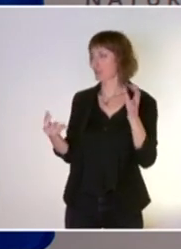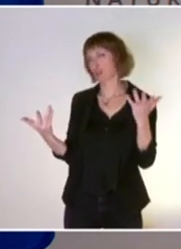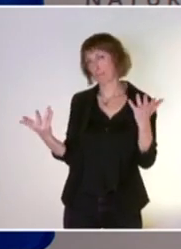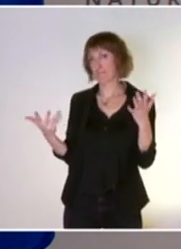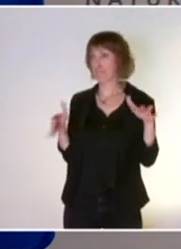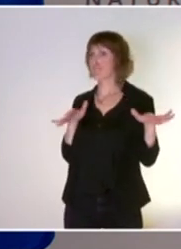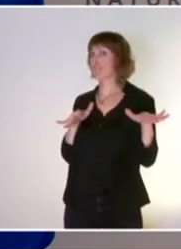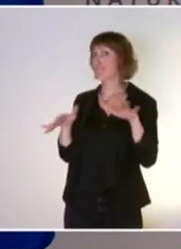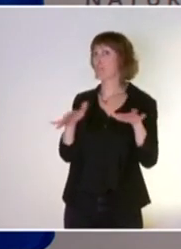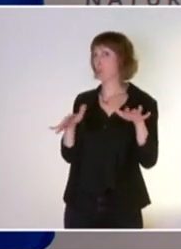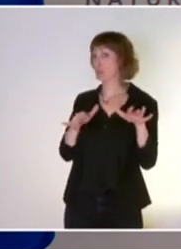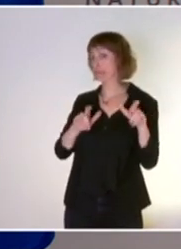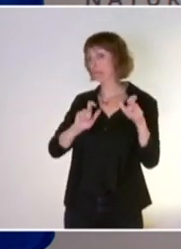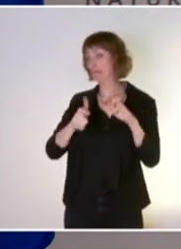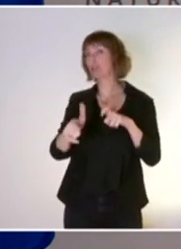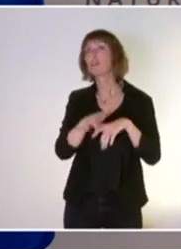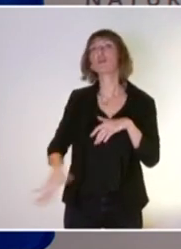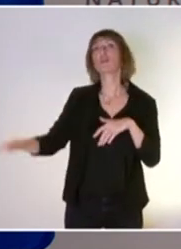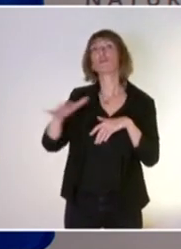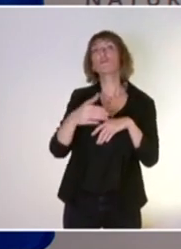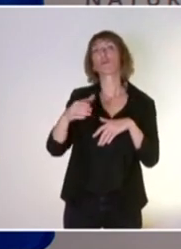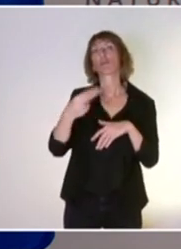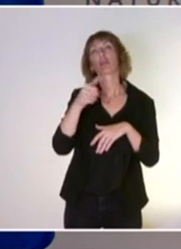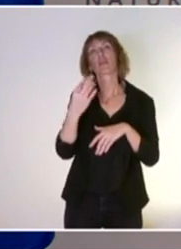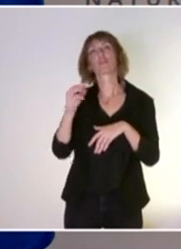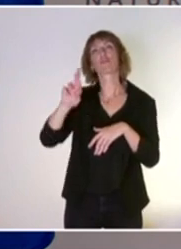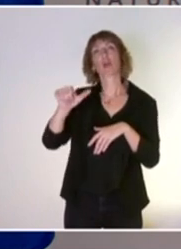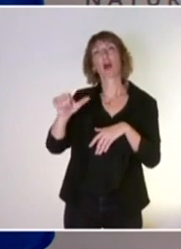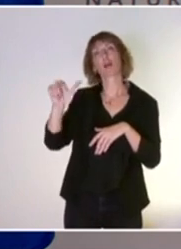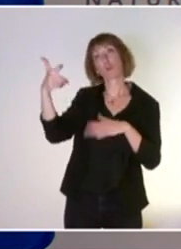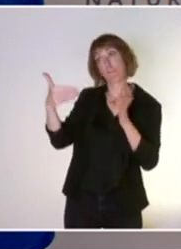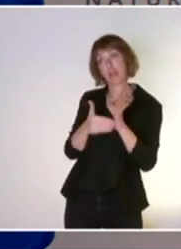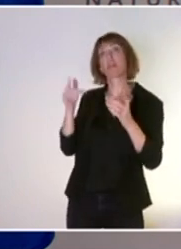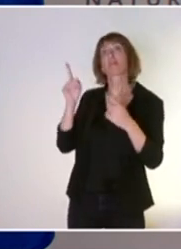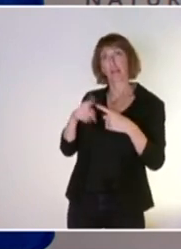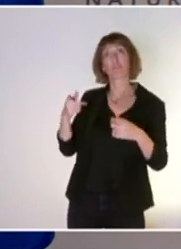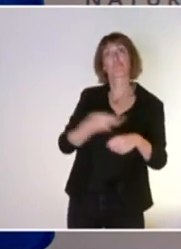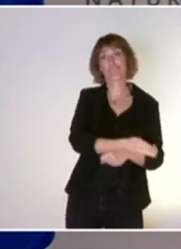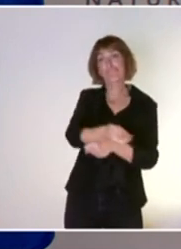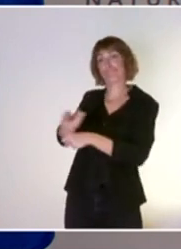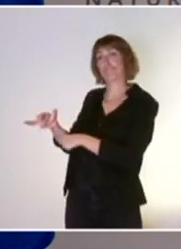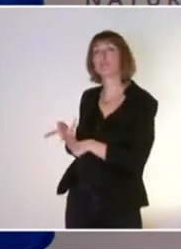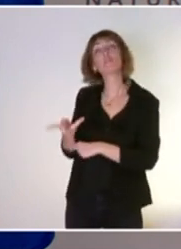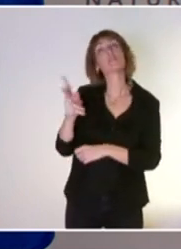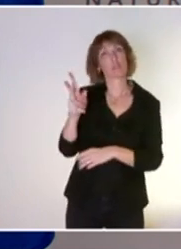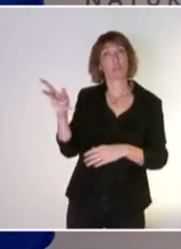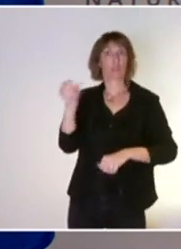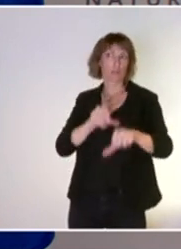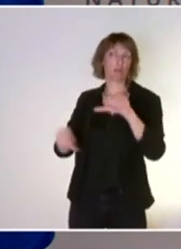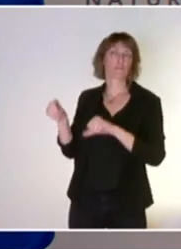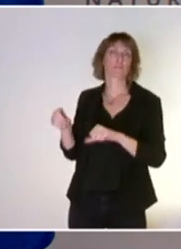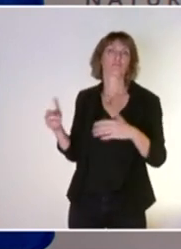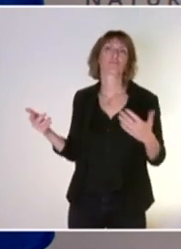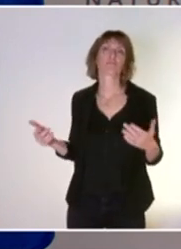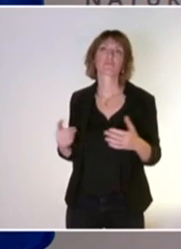appliquer dans ces zones Natura 2000 concernant les pesticides. Et effectivement, la politique française par